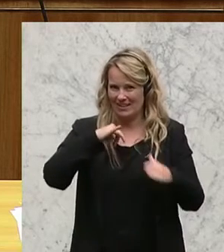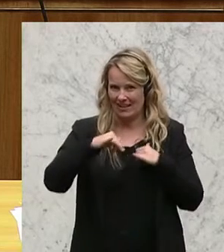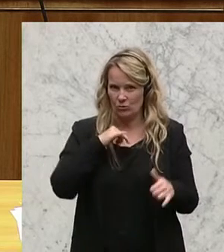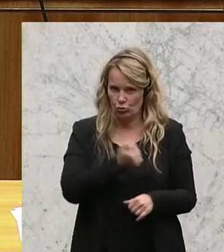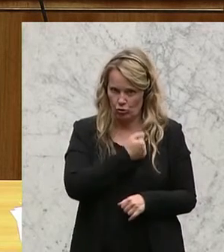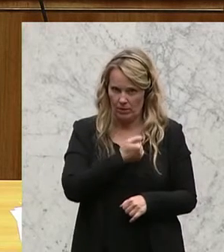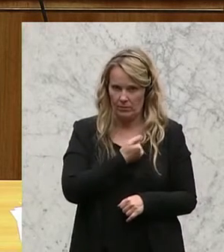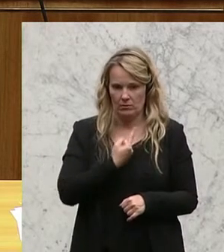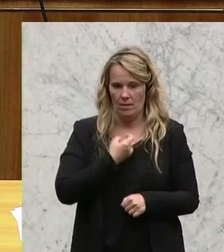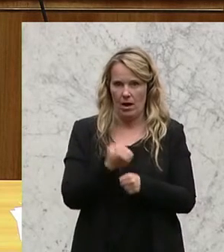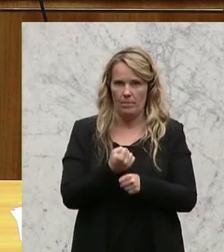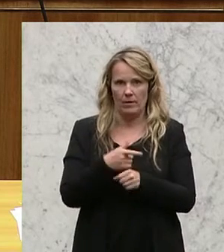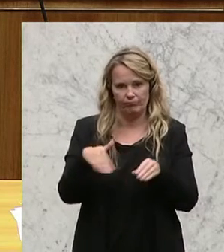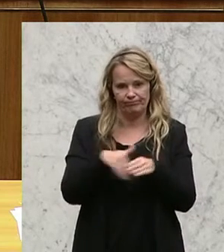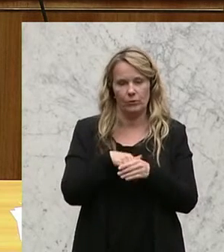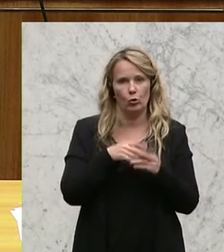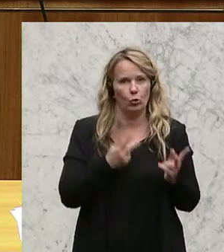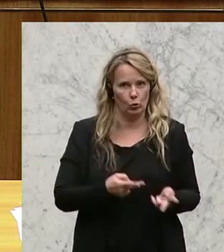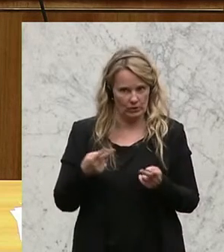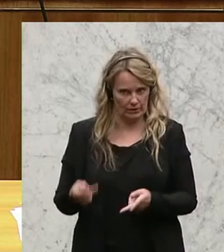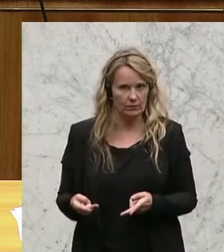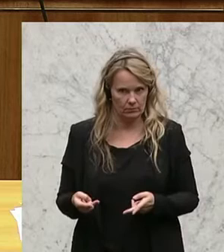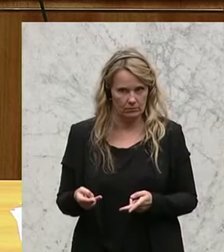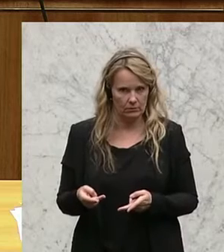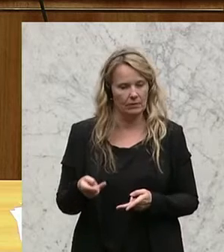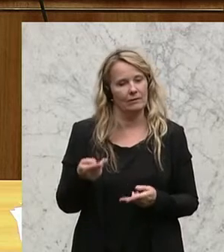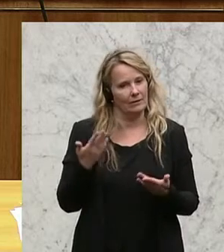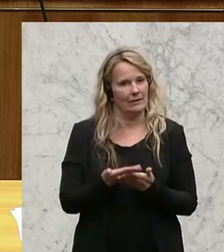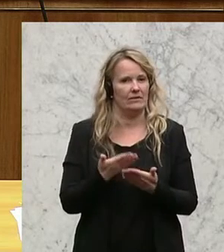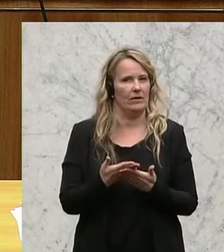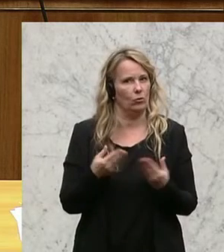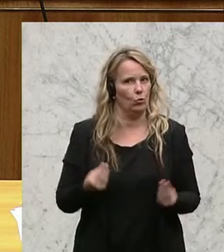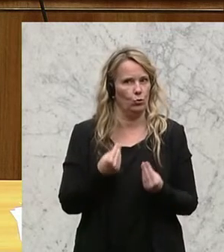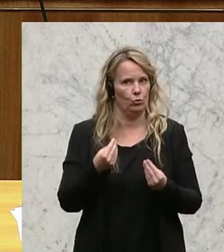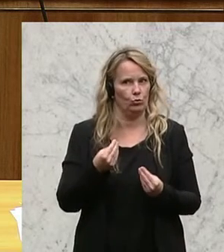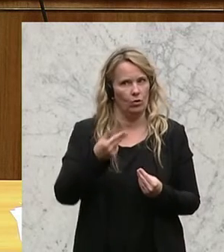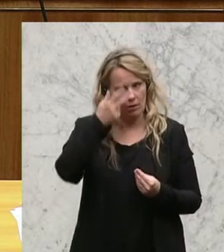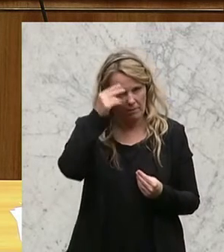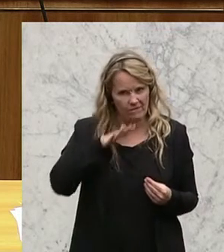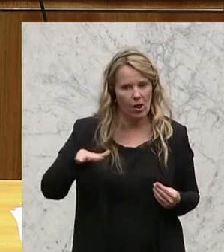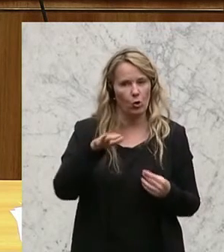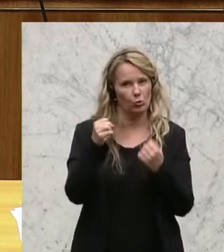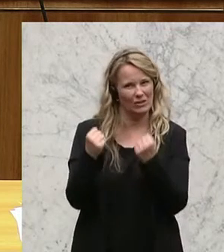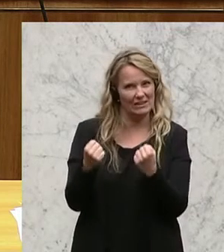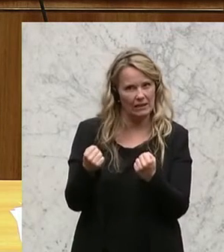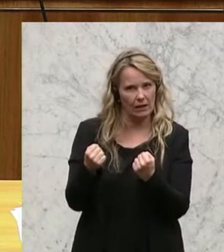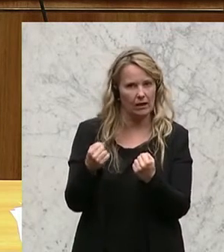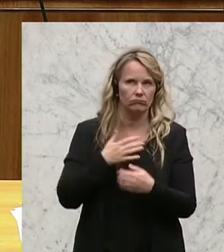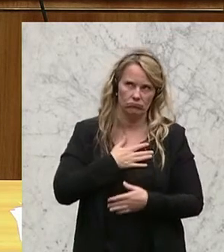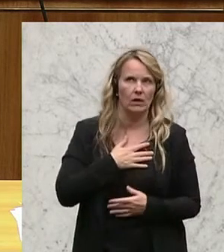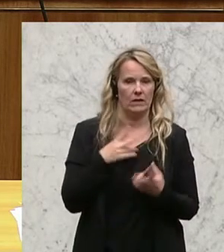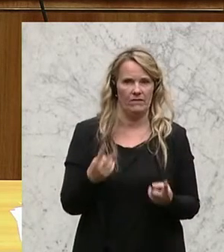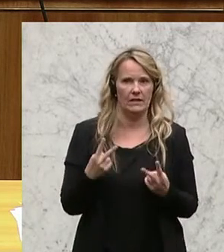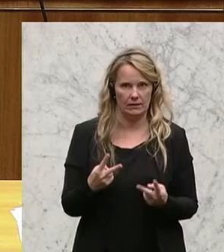als Jurist tätig. Schon aus diesem Grund ist mir die Sicherheit unserer Bevölkerung sehr viel